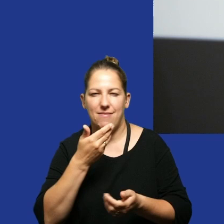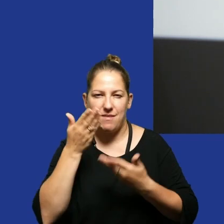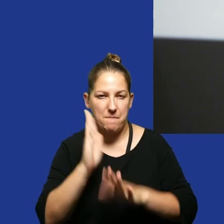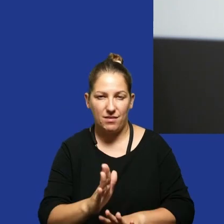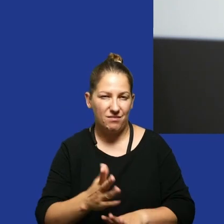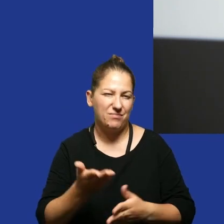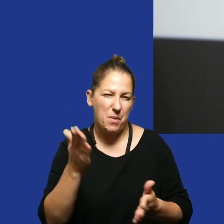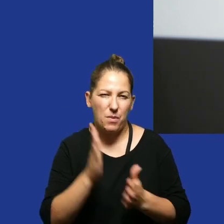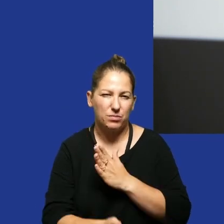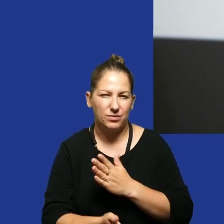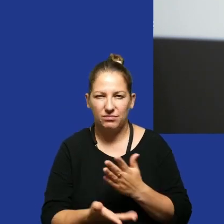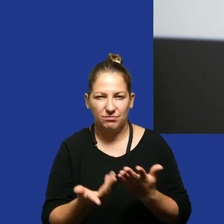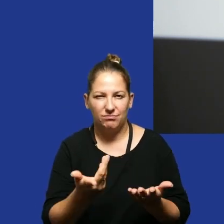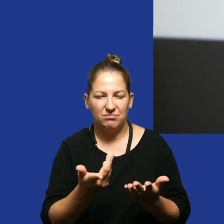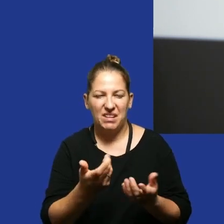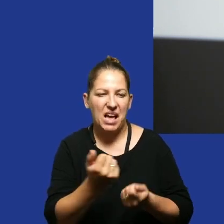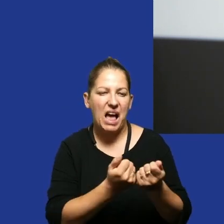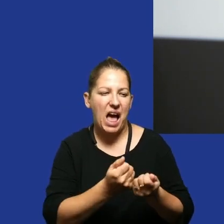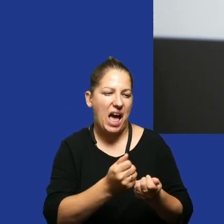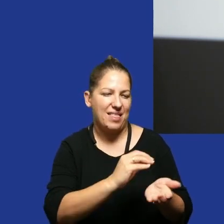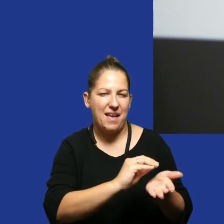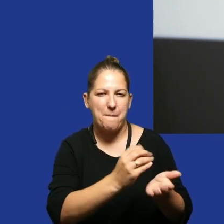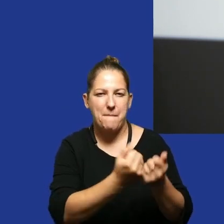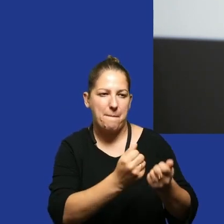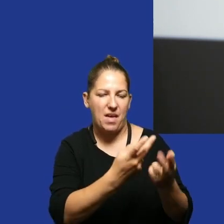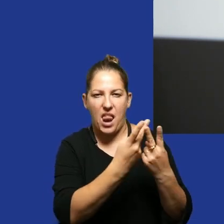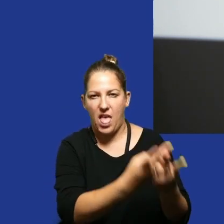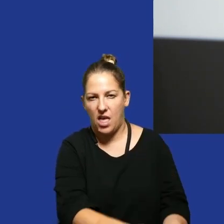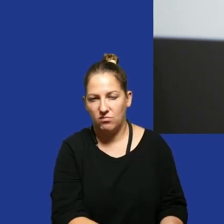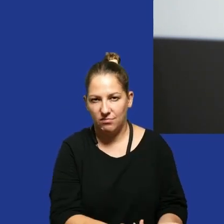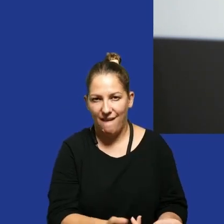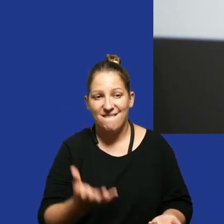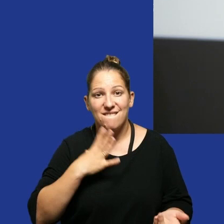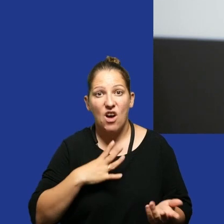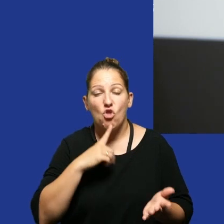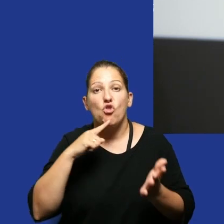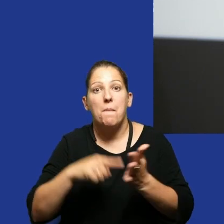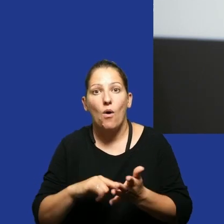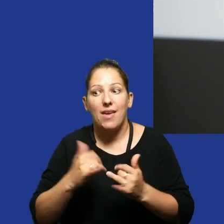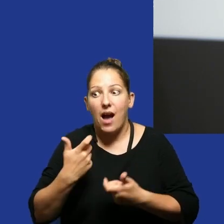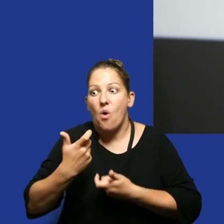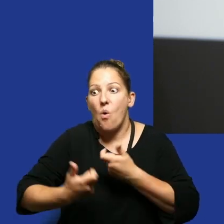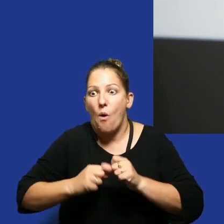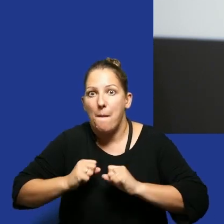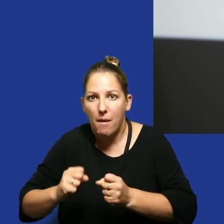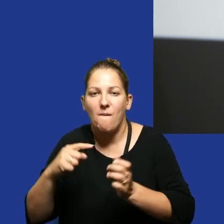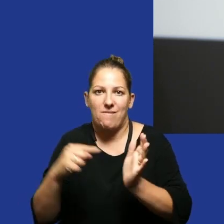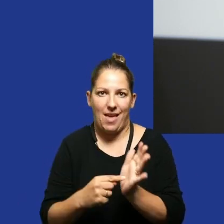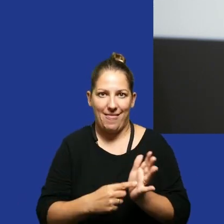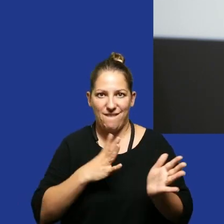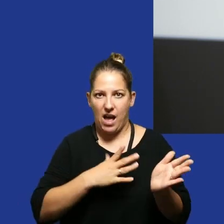walczymy to są po prostu literami na kartkach papieru i one mają wartość dopiero wtedy jak zaczynamy coś robić z tym w ogóle